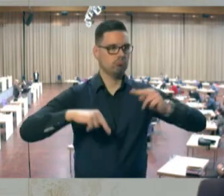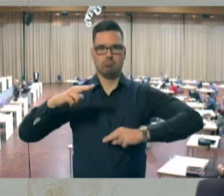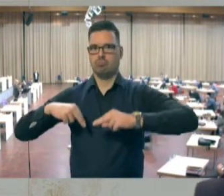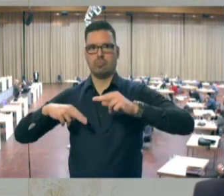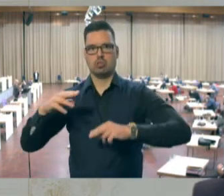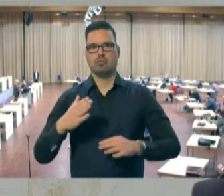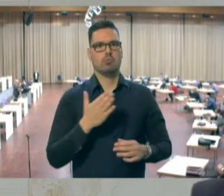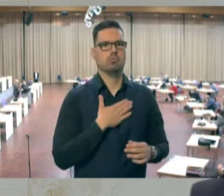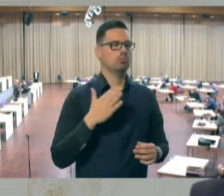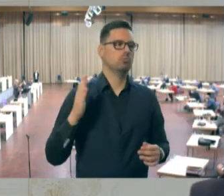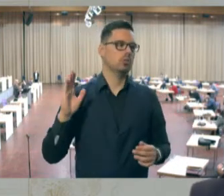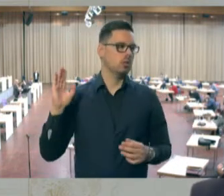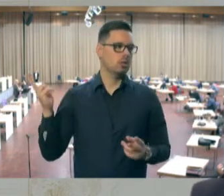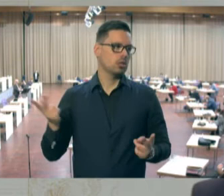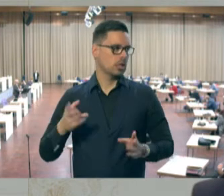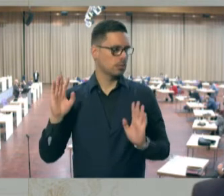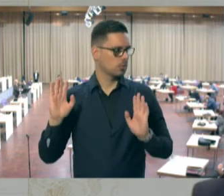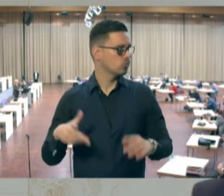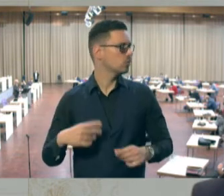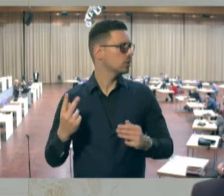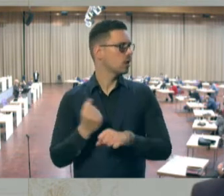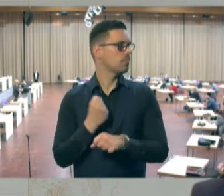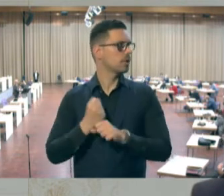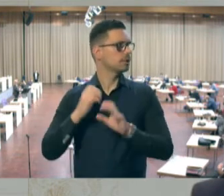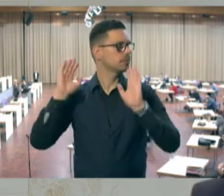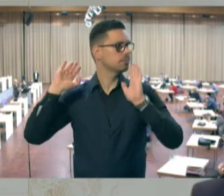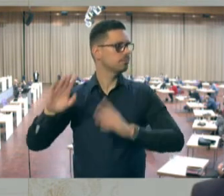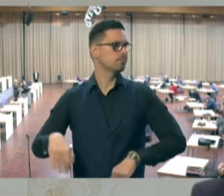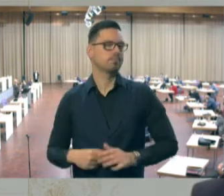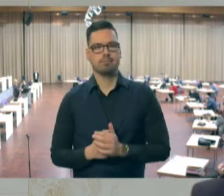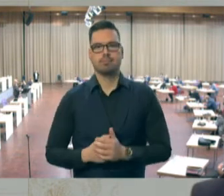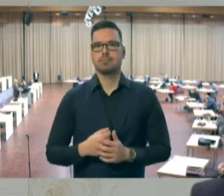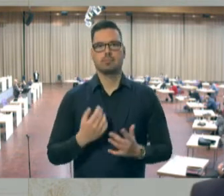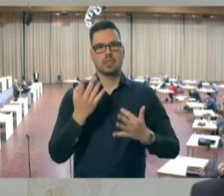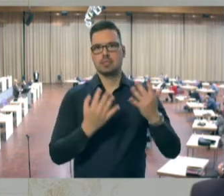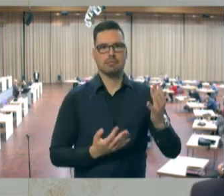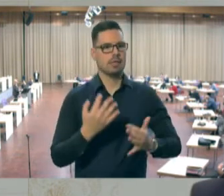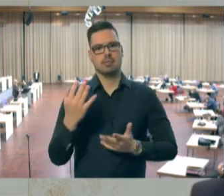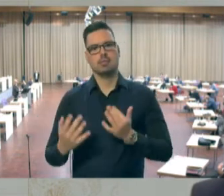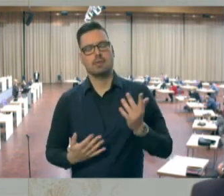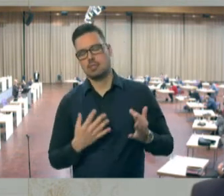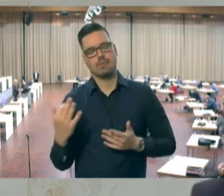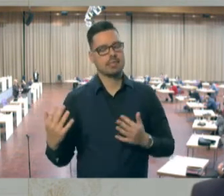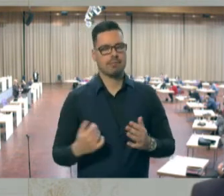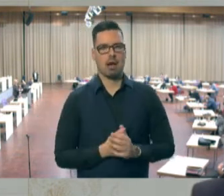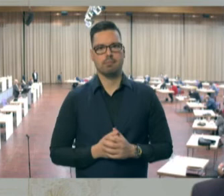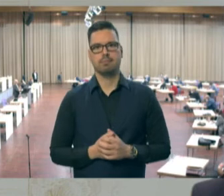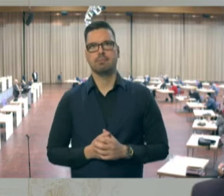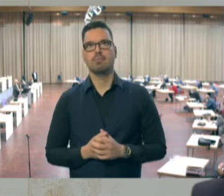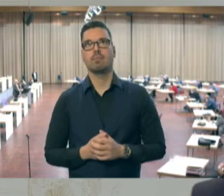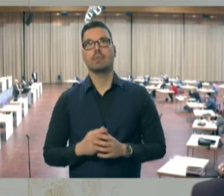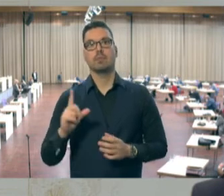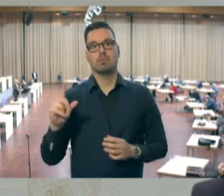für mich ist die nicht gültig, aber es wird damit gearbeitet. Die hat diese Ziffer, die hat diese Ziffer, die hat diese Ziffer. Das führt